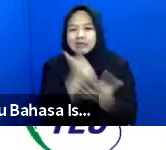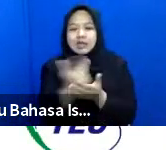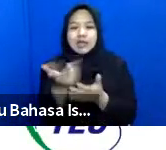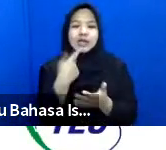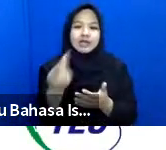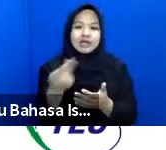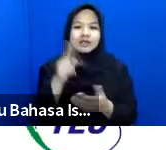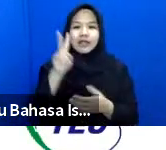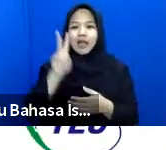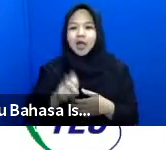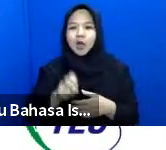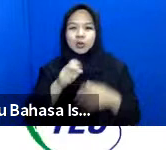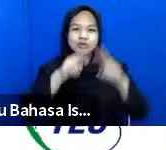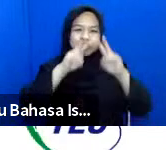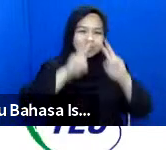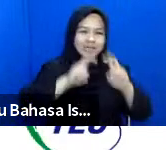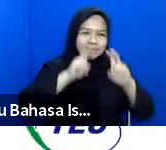kita harus